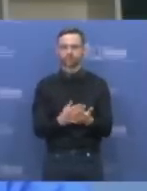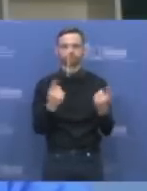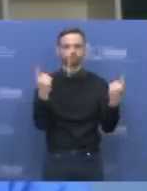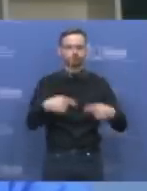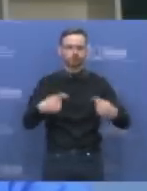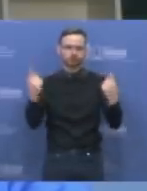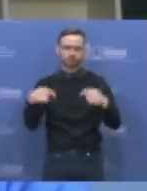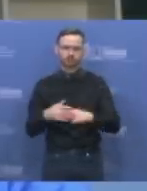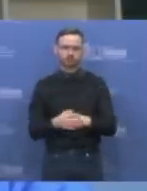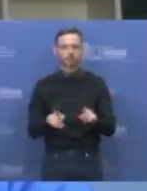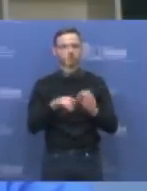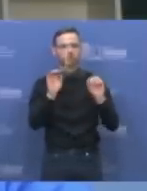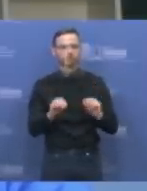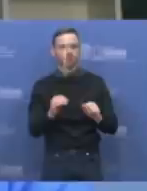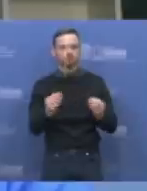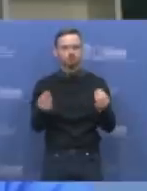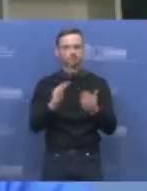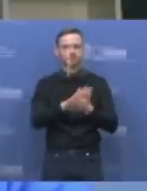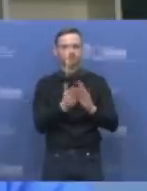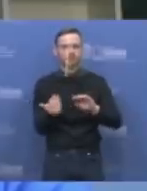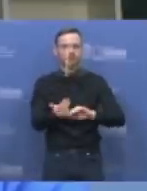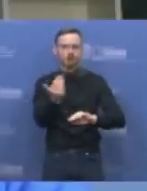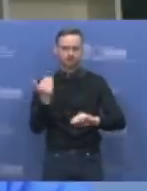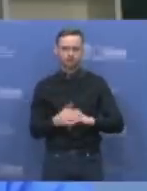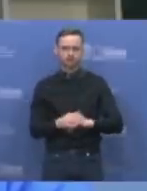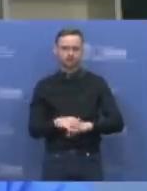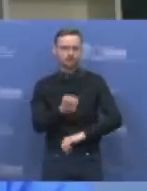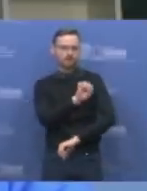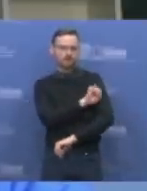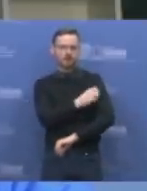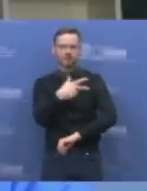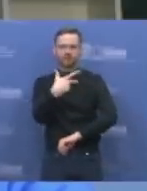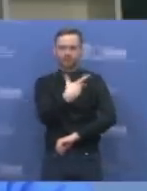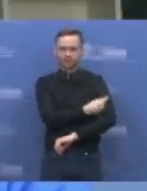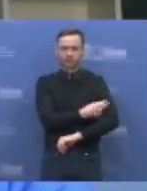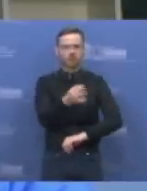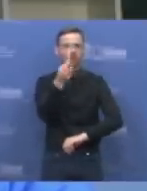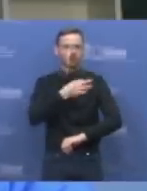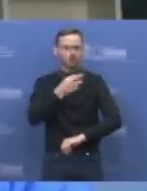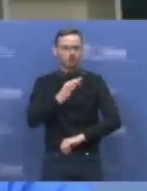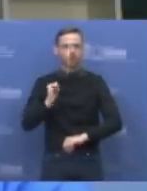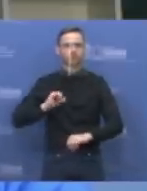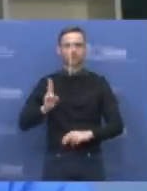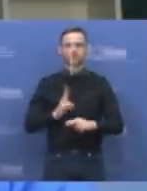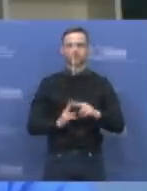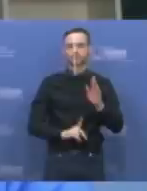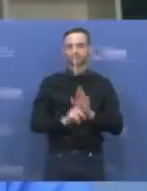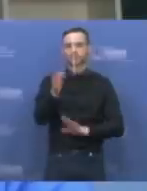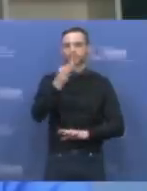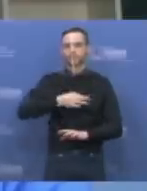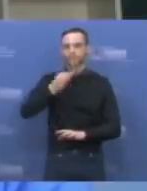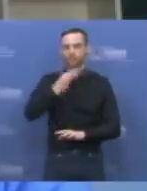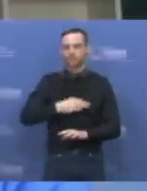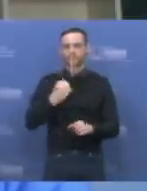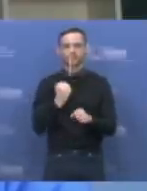būtume žymiai geriau pasiruošę. Ir kol nėra vakcinas arba daugumą iš mūsų nepersirgo ir neįgyjo imuniteto, vienintelė